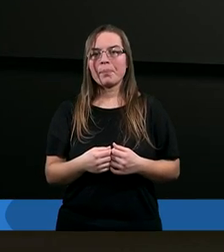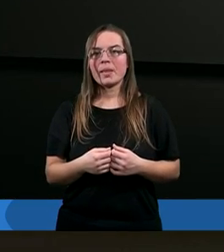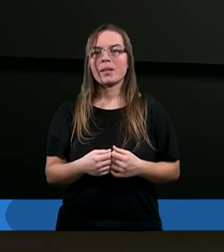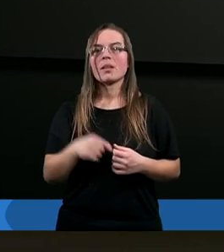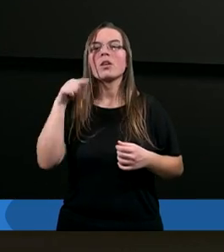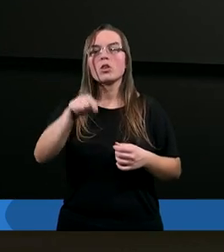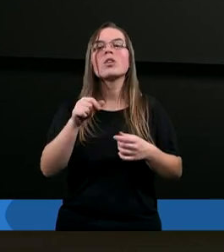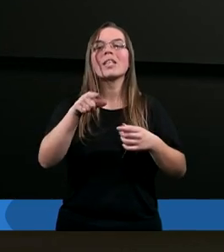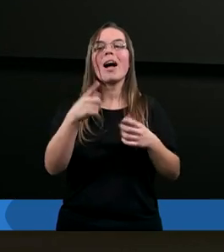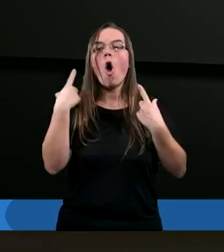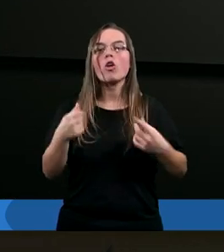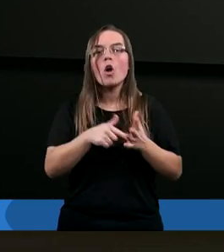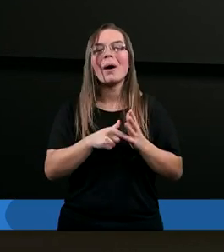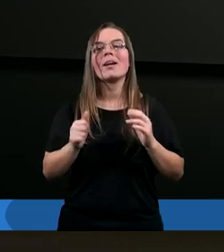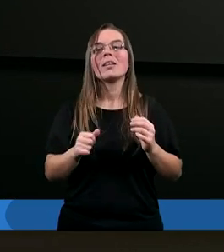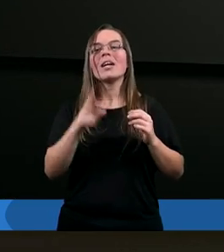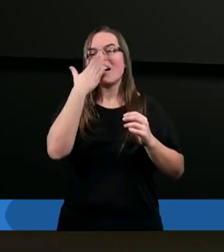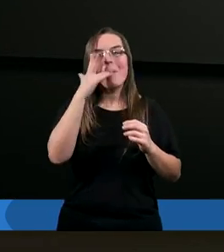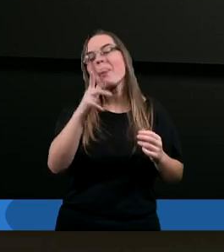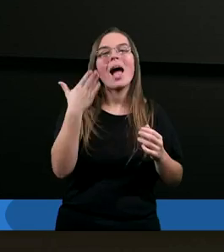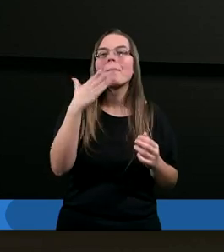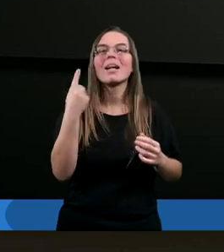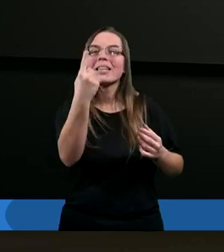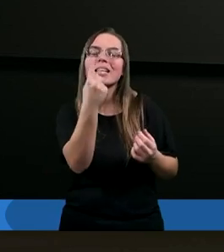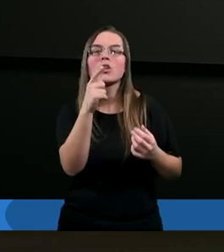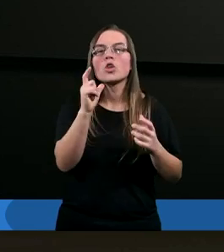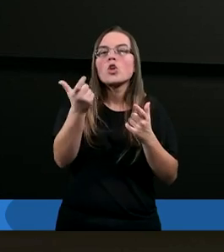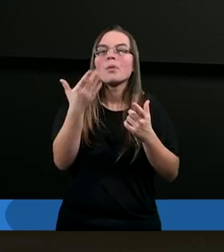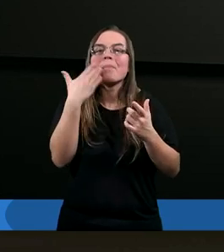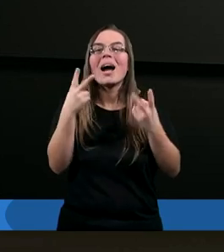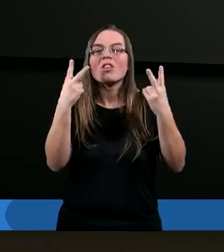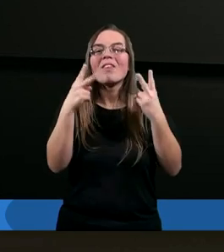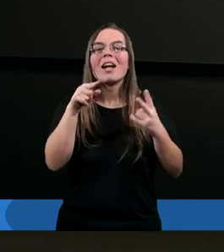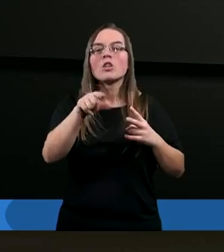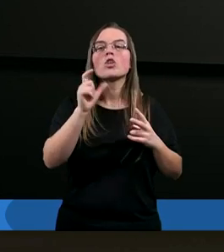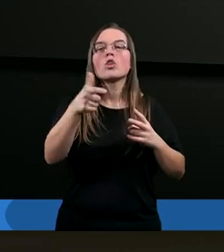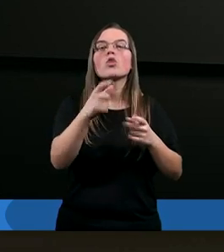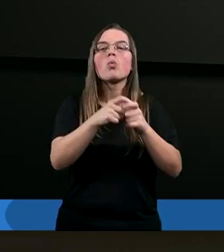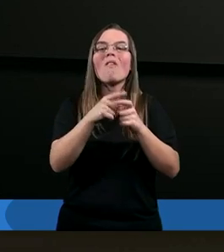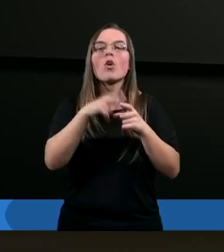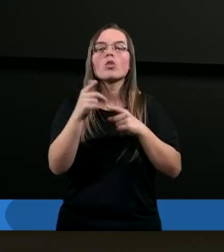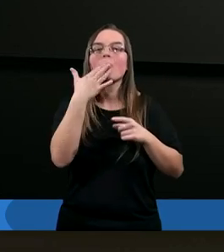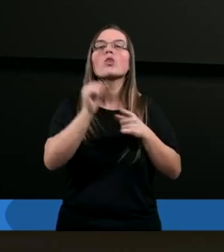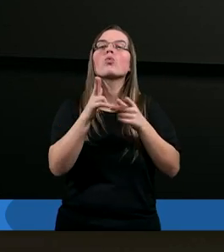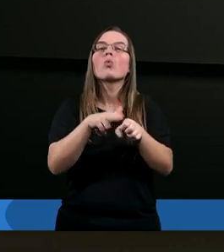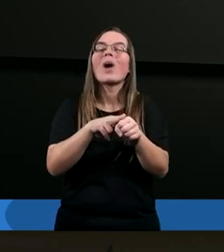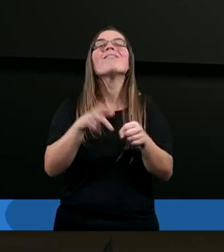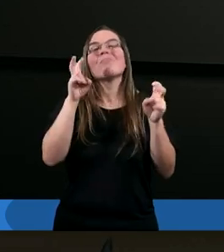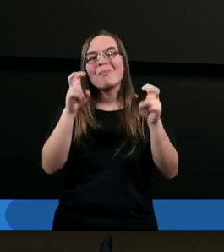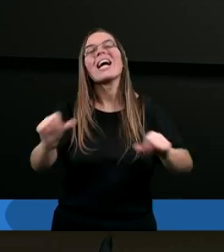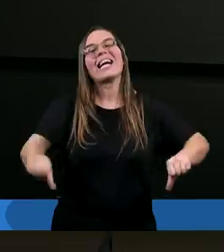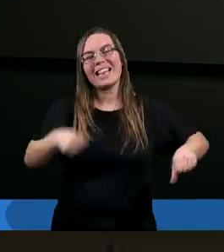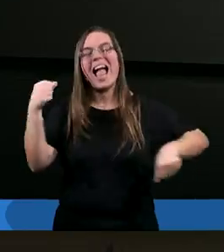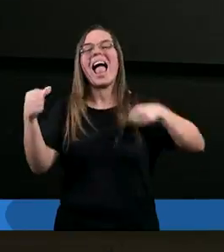Tutaj się powtarza chyba najbardziej jedno słowo w tych pięciu wiesz, jak zauważyliście. Które? Gnie.